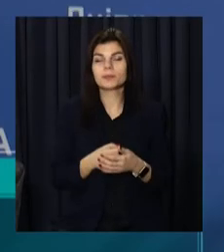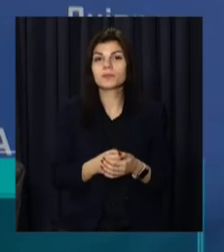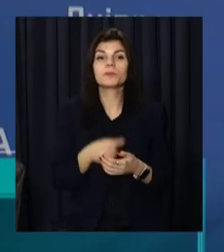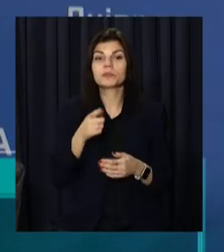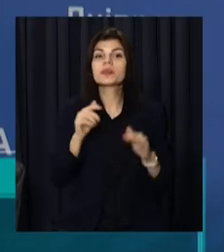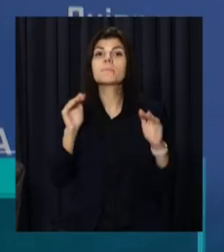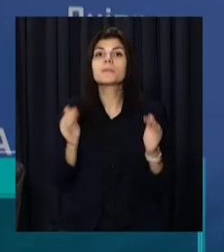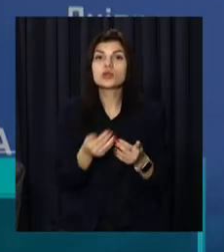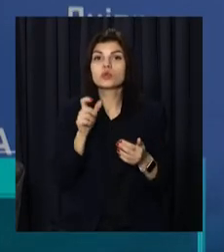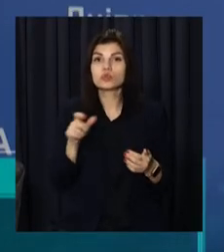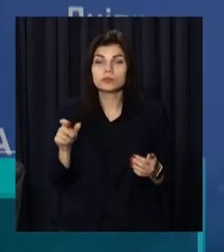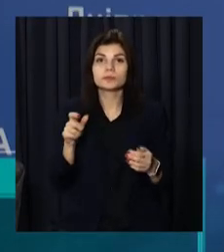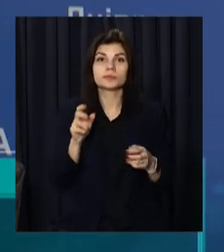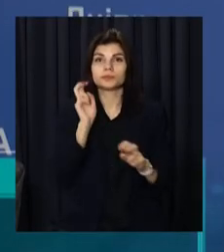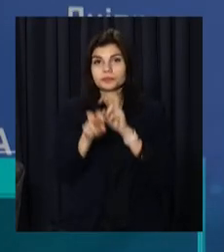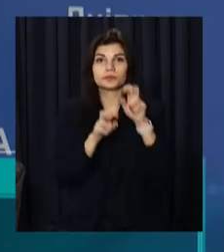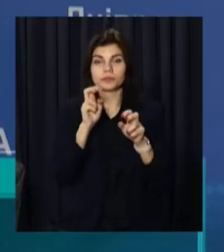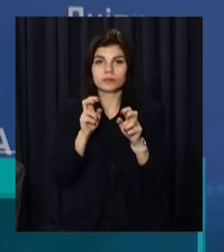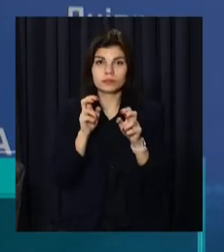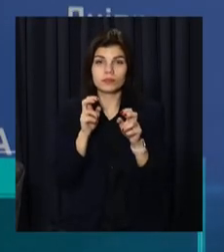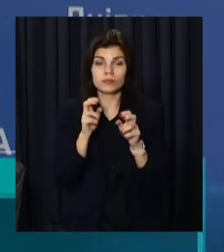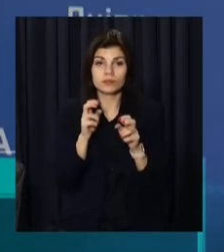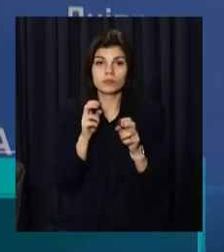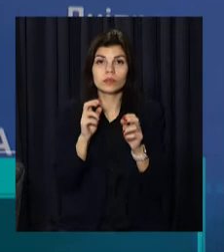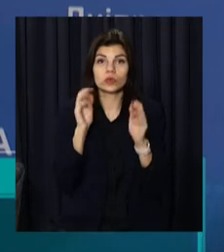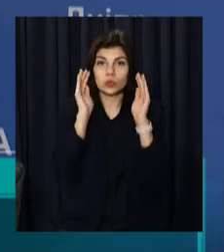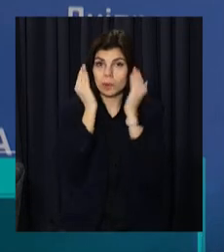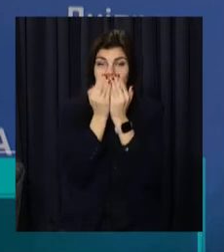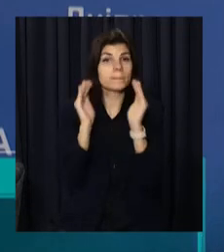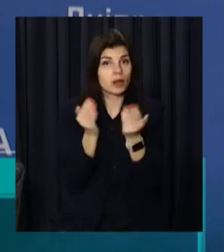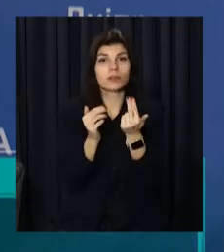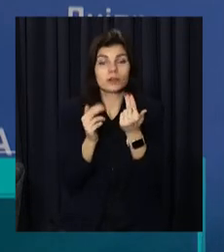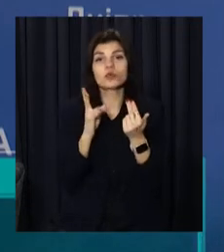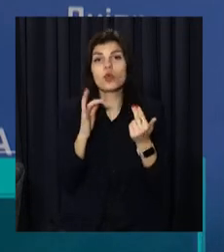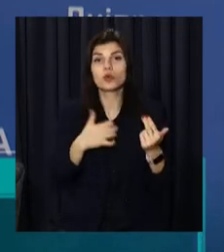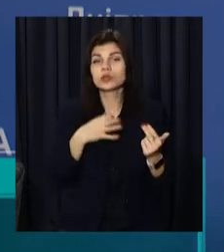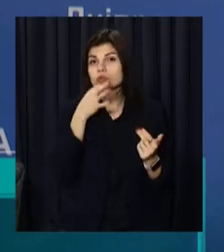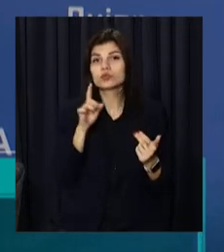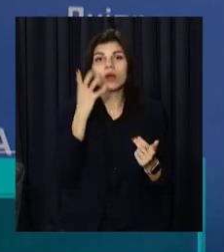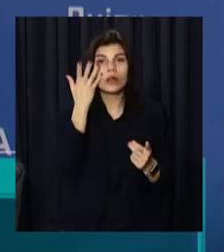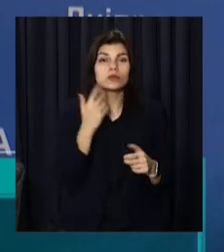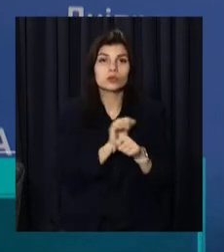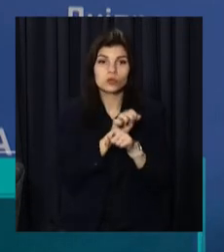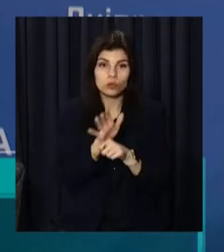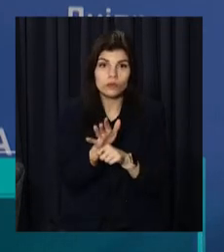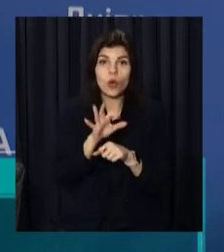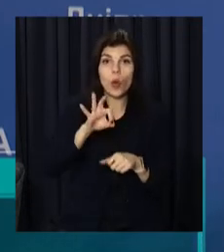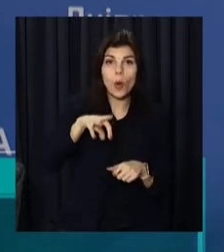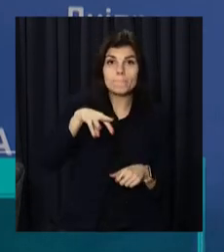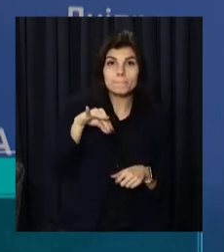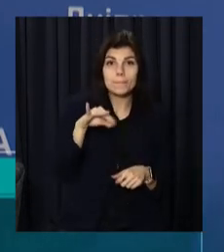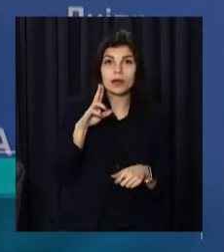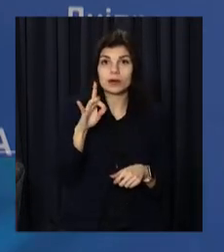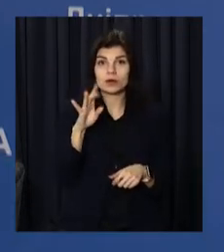доправляється до відділень реанімації. Але я хочу сказати, що коли ковід, омікрон, його